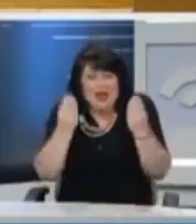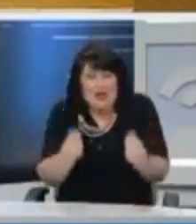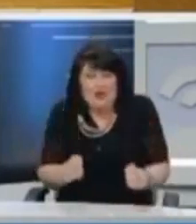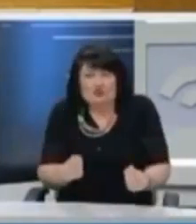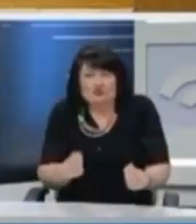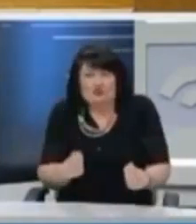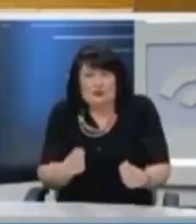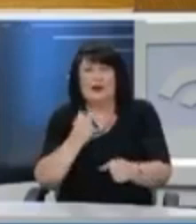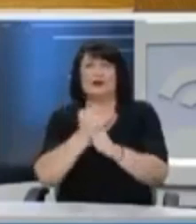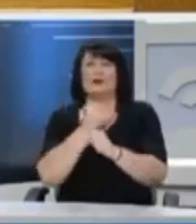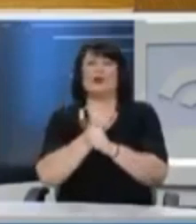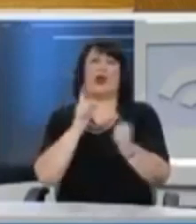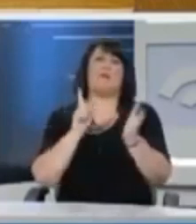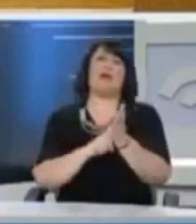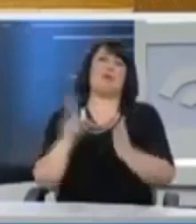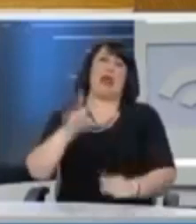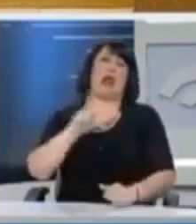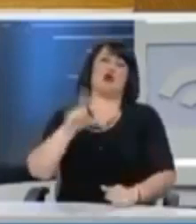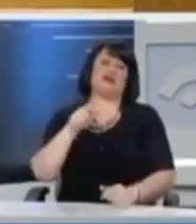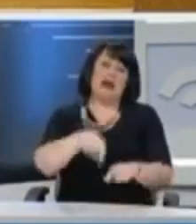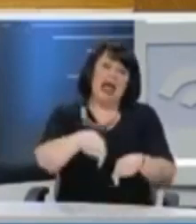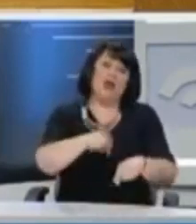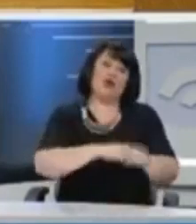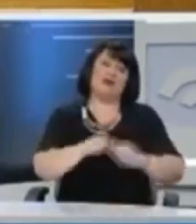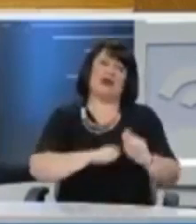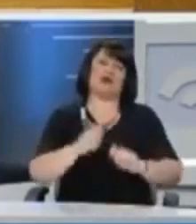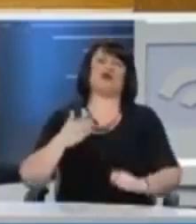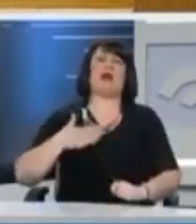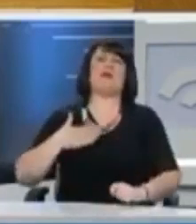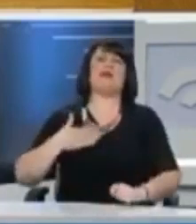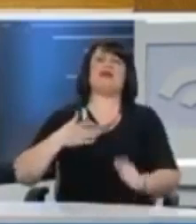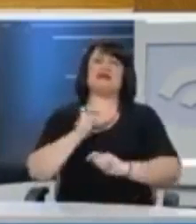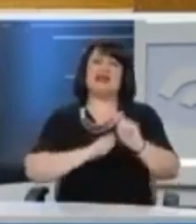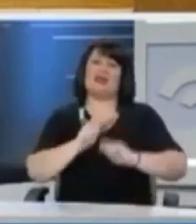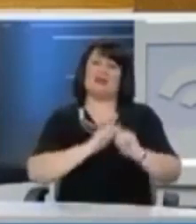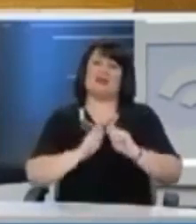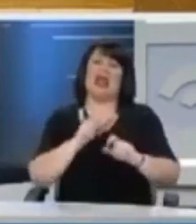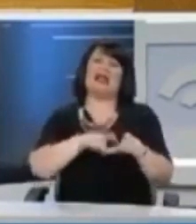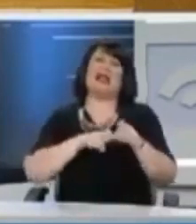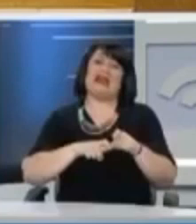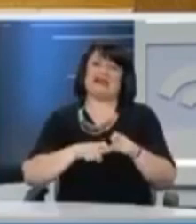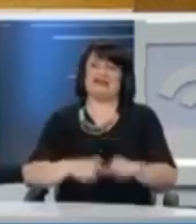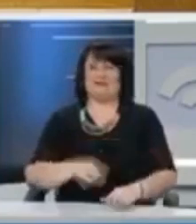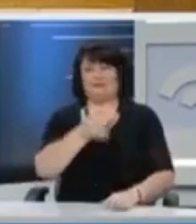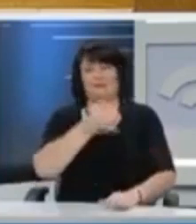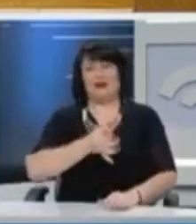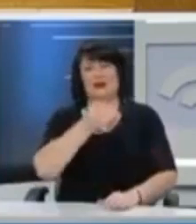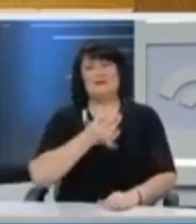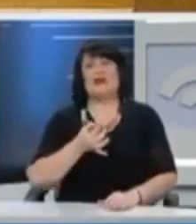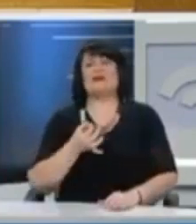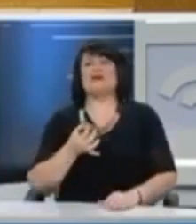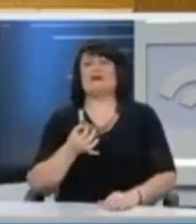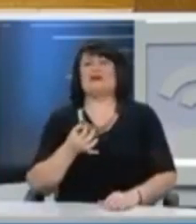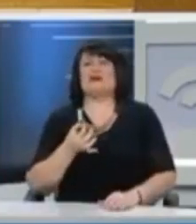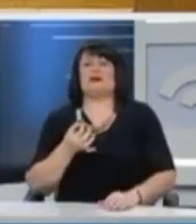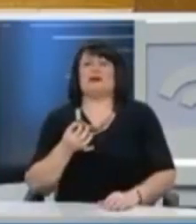οποίο θα πρέπει να παραχθεί λογισμικά εδώ στη χώρα από δικιά μας startups, από δικές μας εταιρείες. Μιλήσατε για